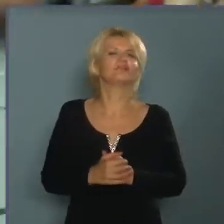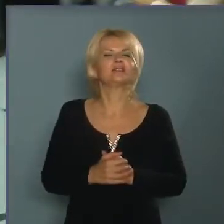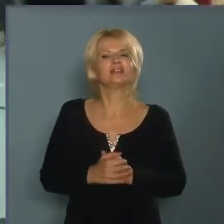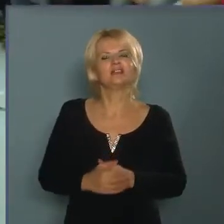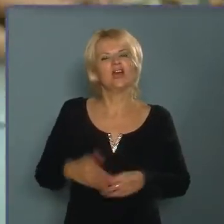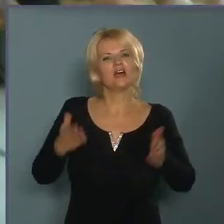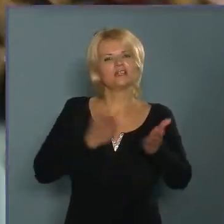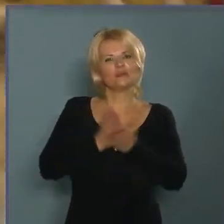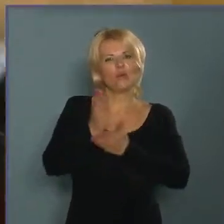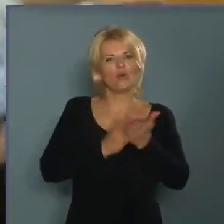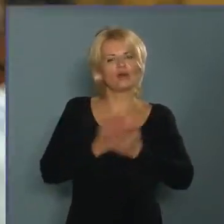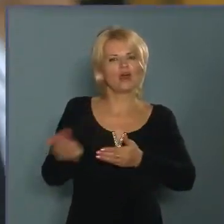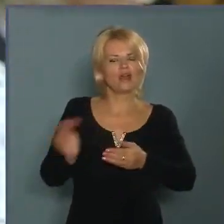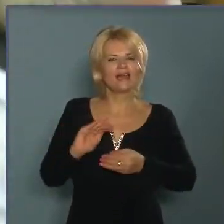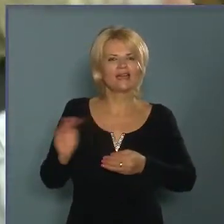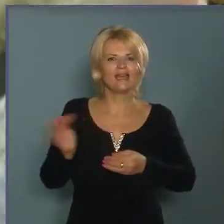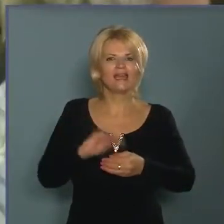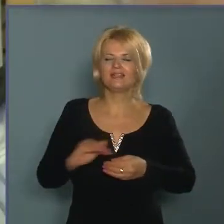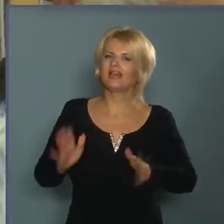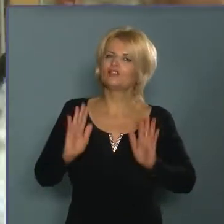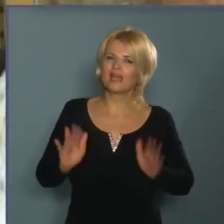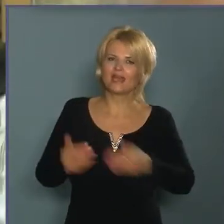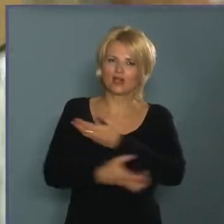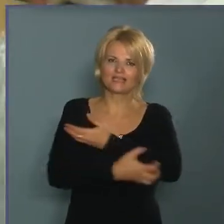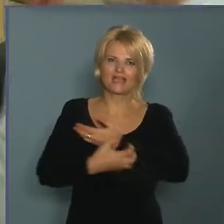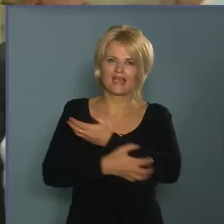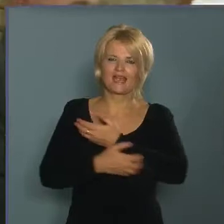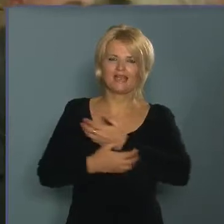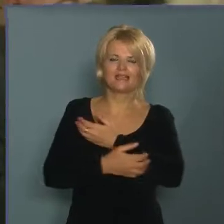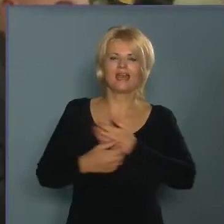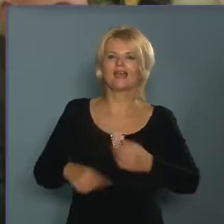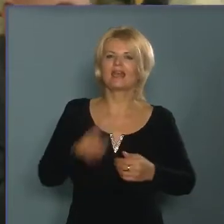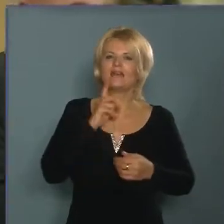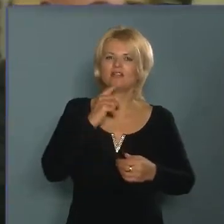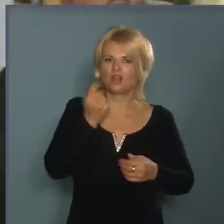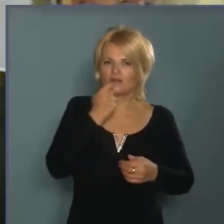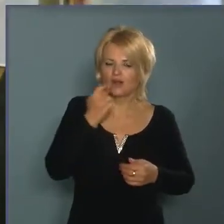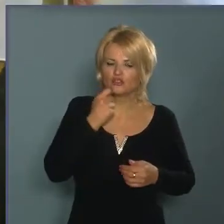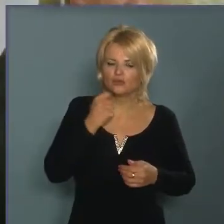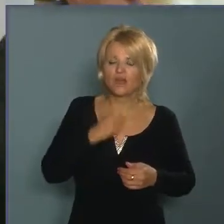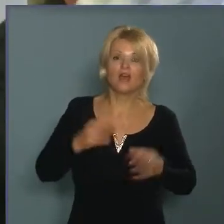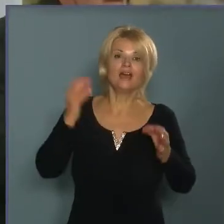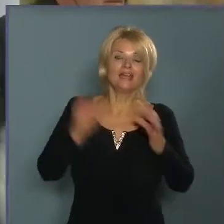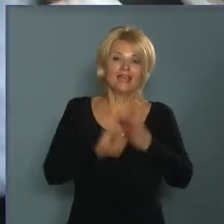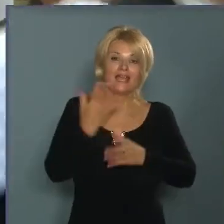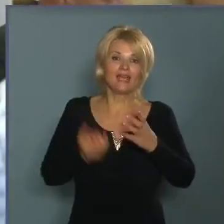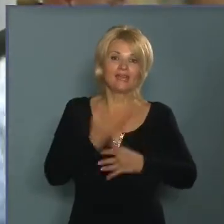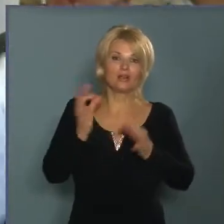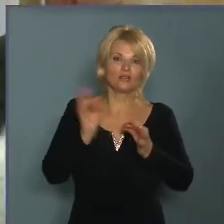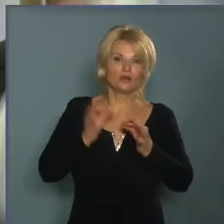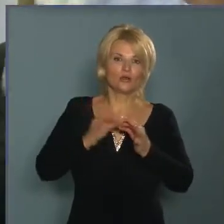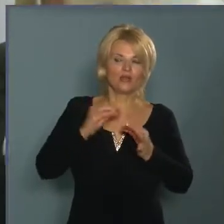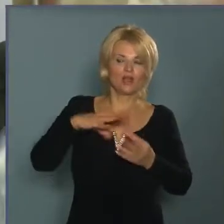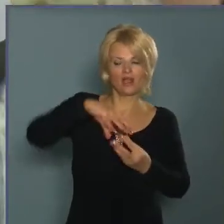megiszen, én visszél nagyom, Érik a